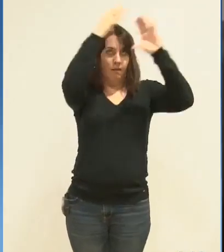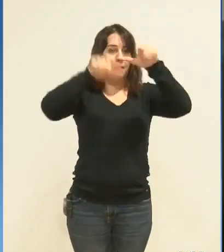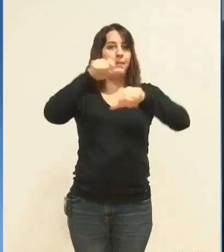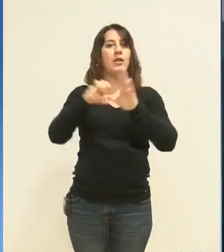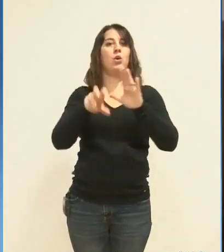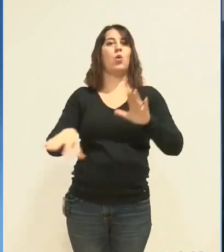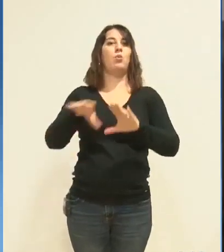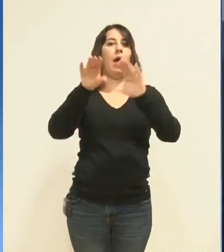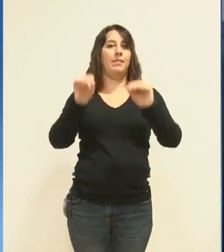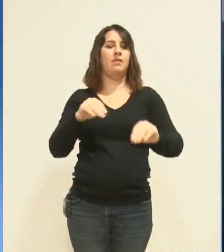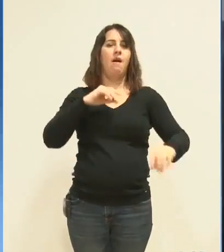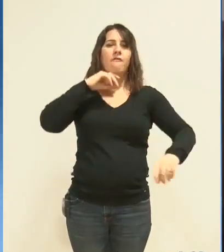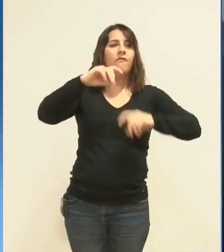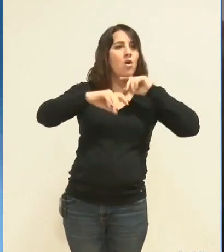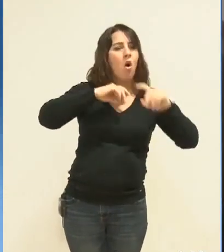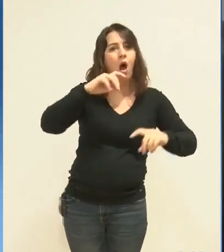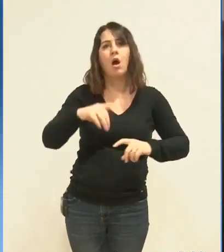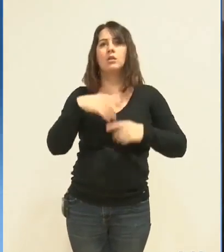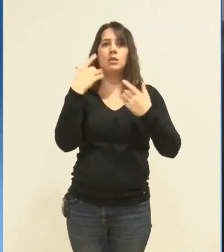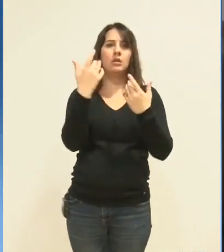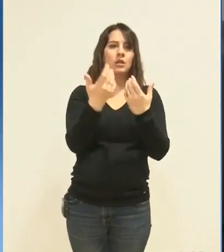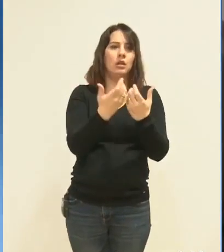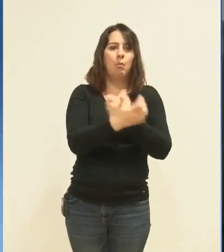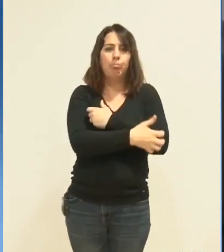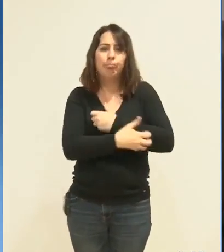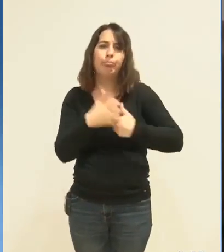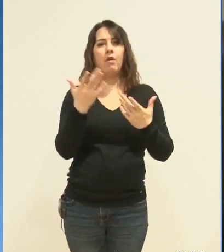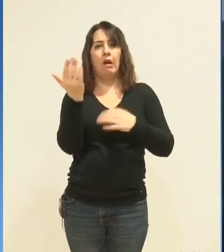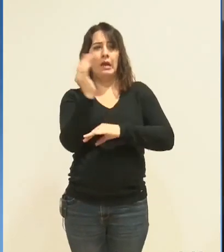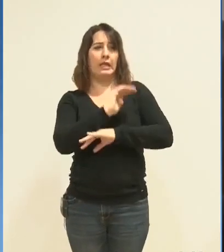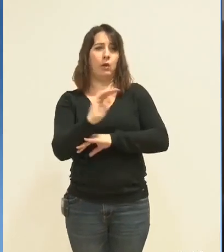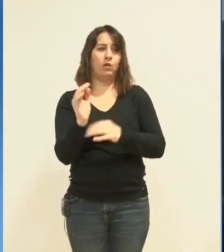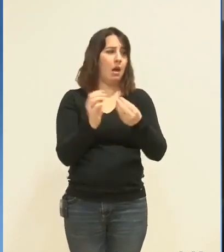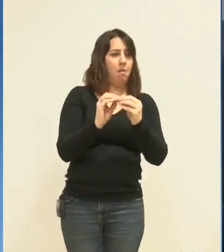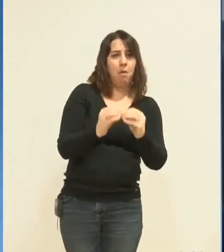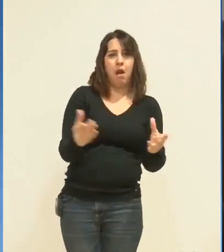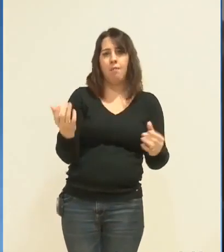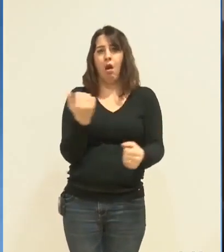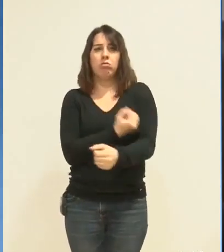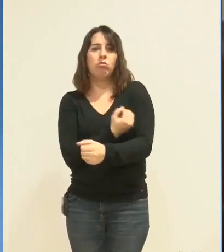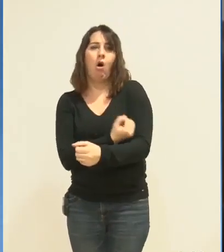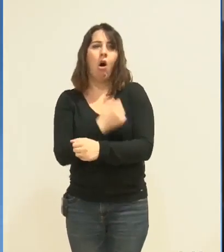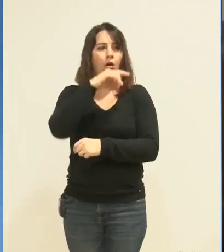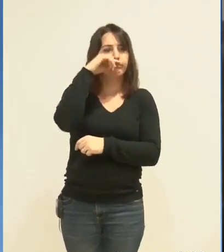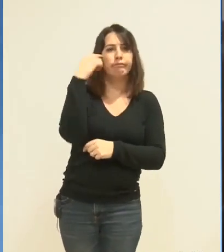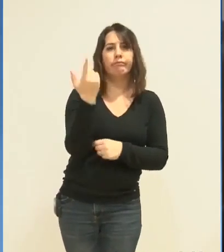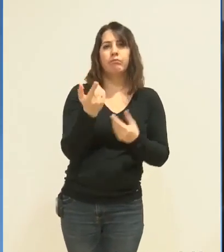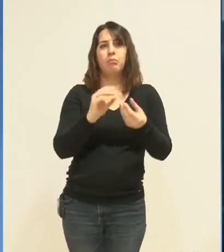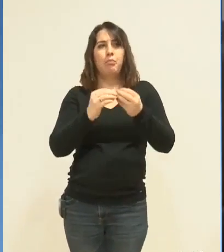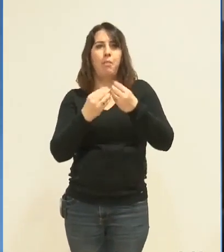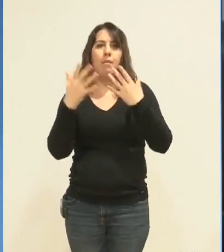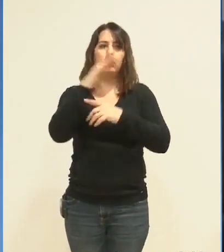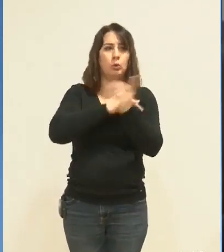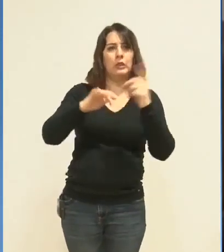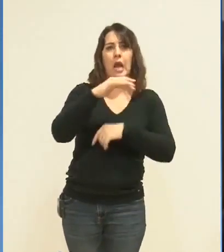Le problème de la violence, de la pauvreté, de l'insécurité, de la drogue, de la misère sociale, c'est cela qui